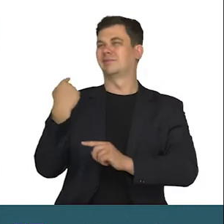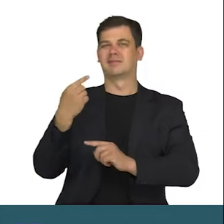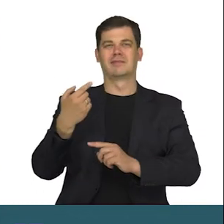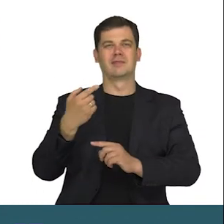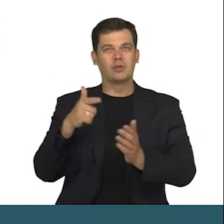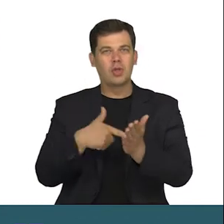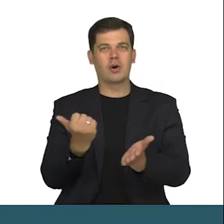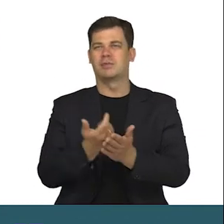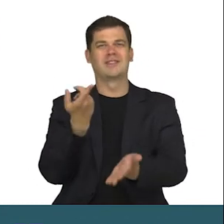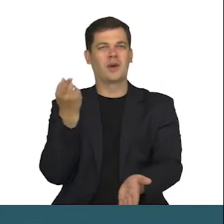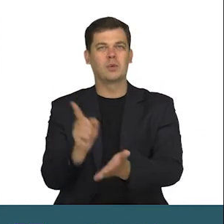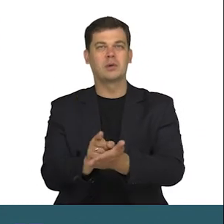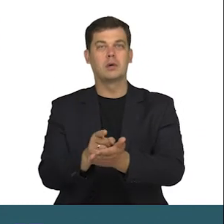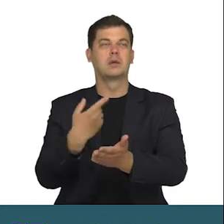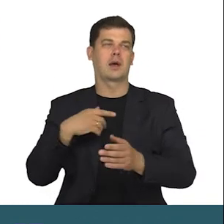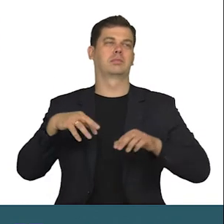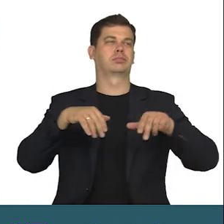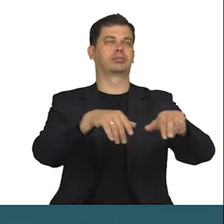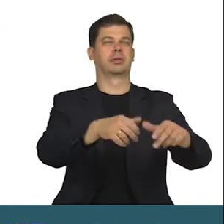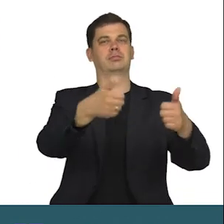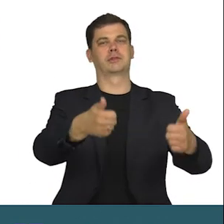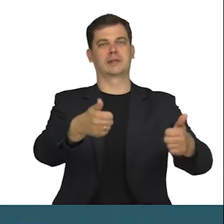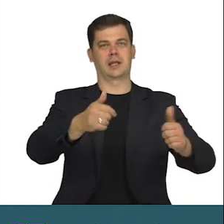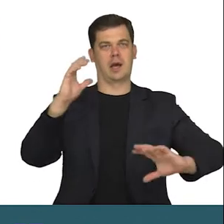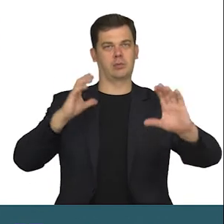niepowodzeniem kieruję się w stronę przystanku autobusowego.